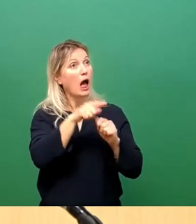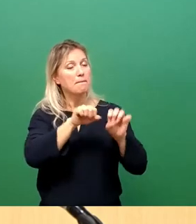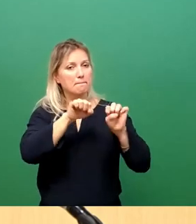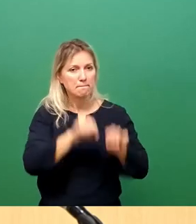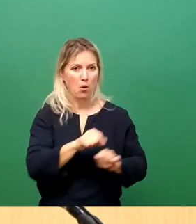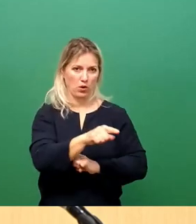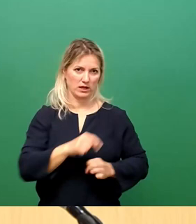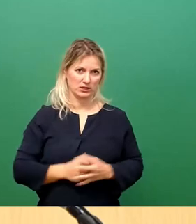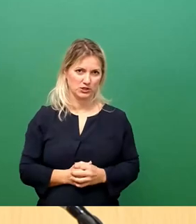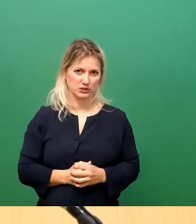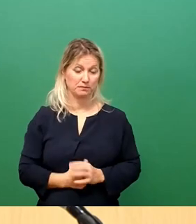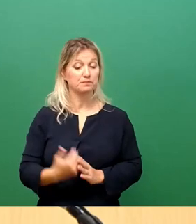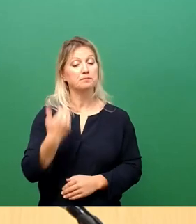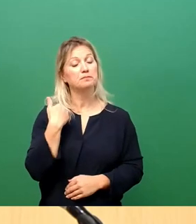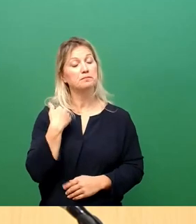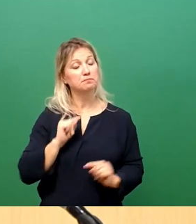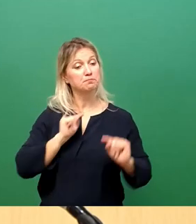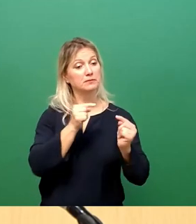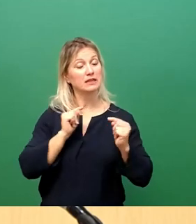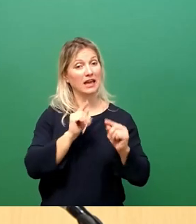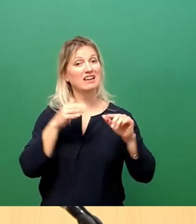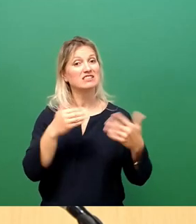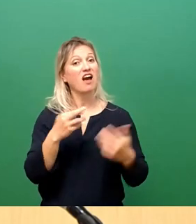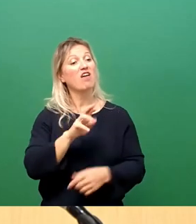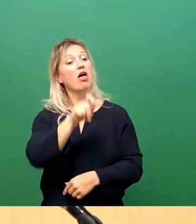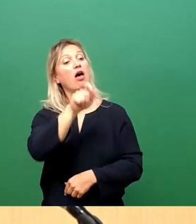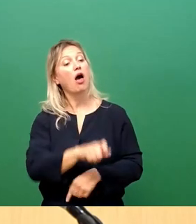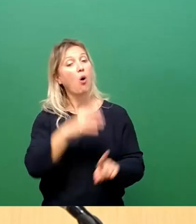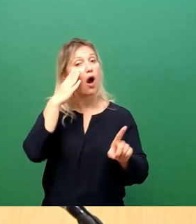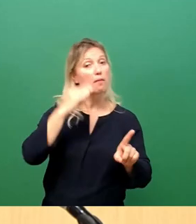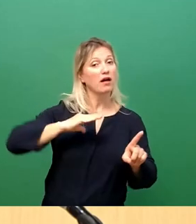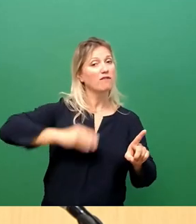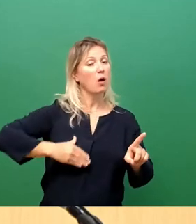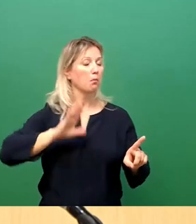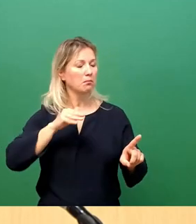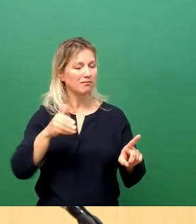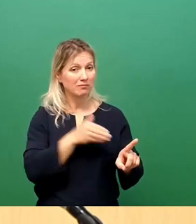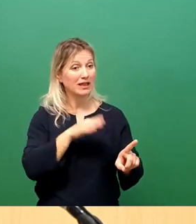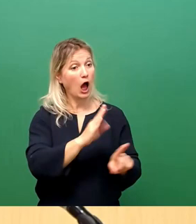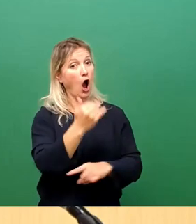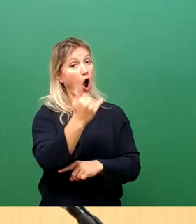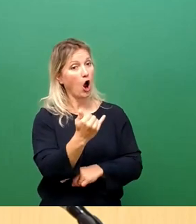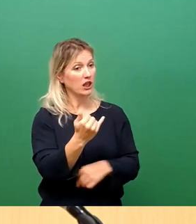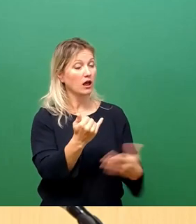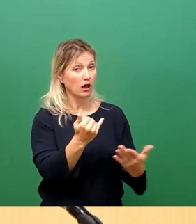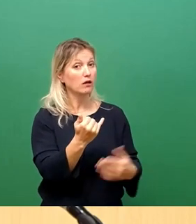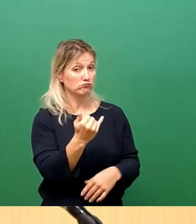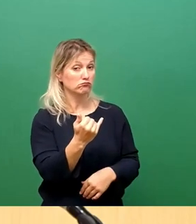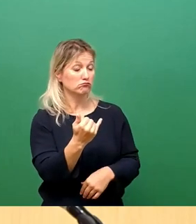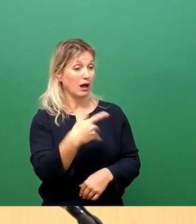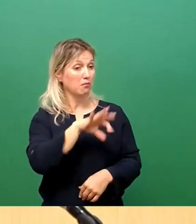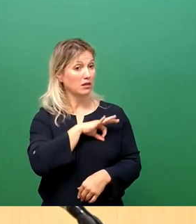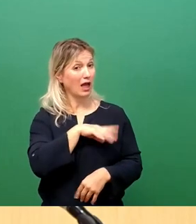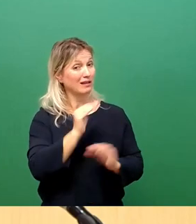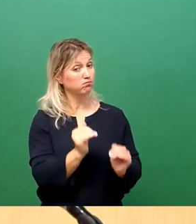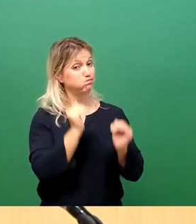diskutiert mit dieser Person, ich sage nicht männlich-weiblich, ich sage nicht, wer es ist, aber die hat jetzt heute einen relativ hohen Rang in der Partei. Diese Person